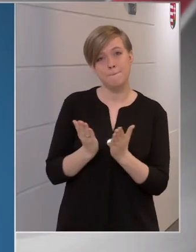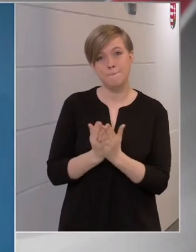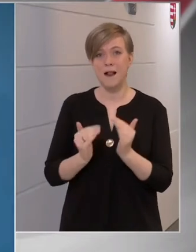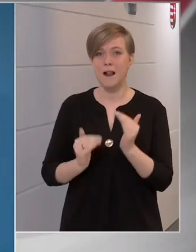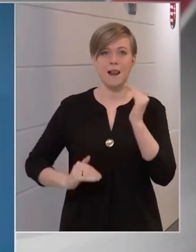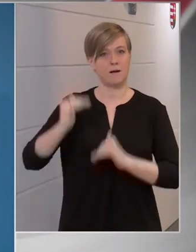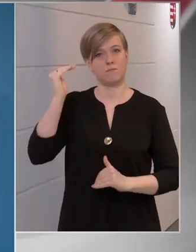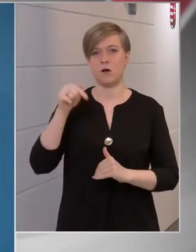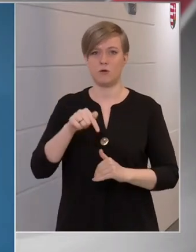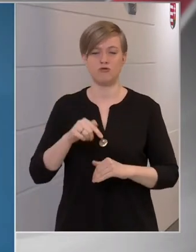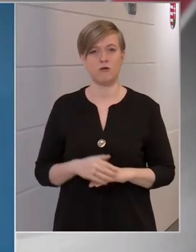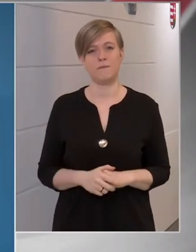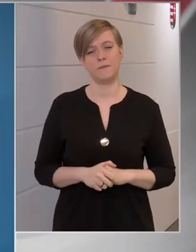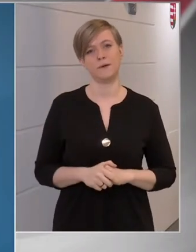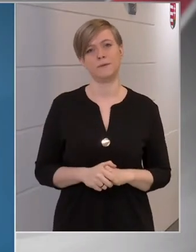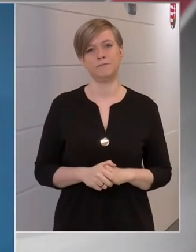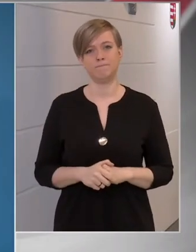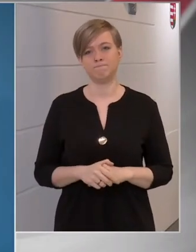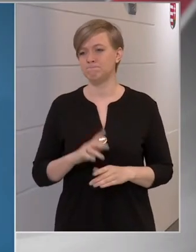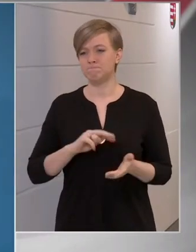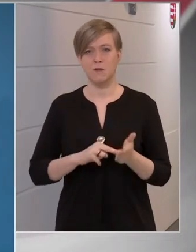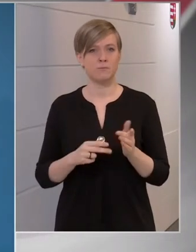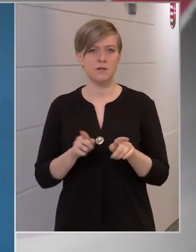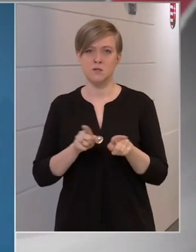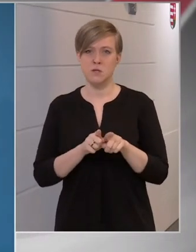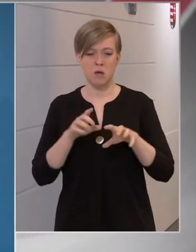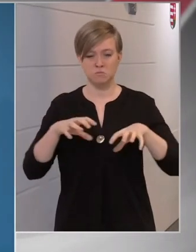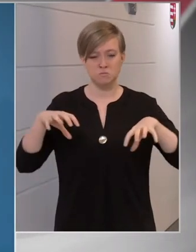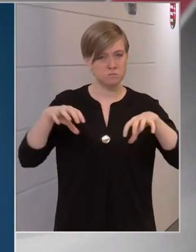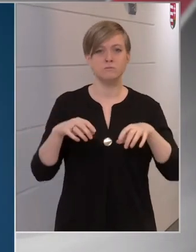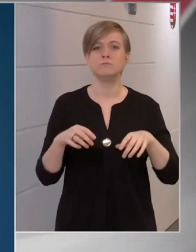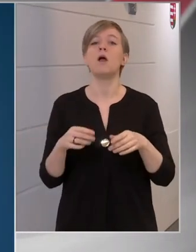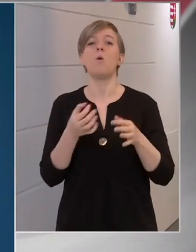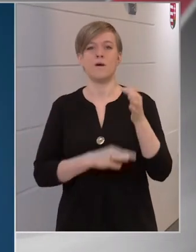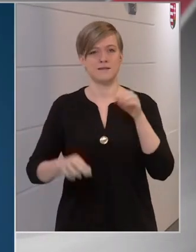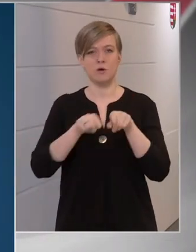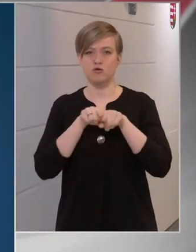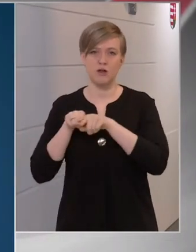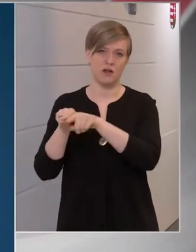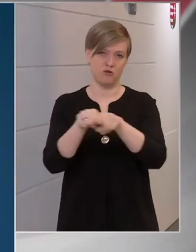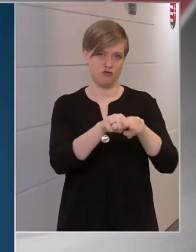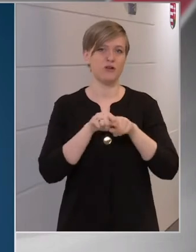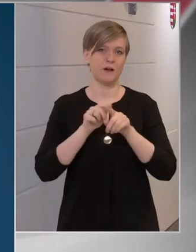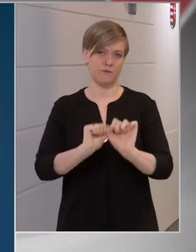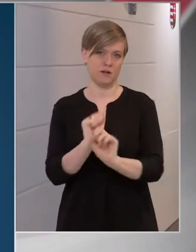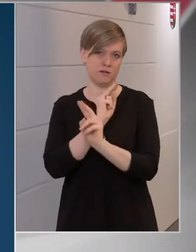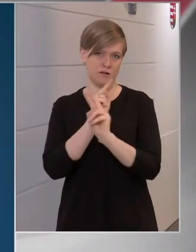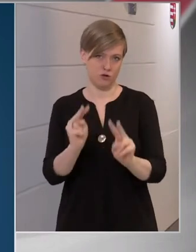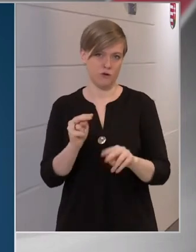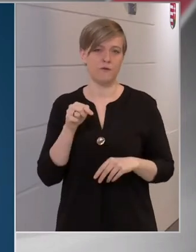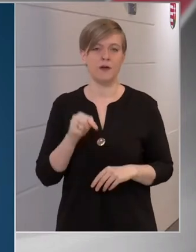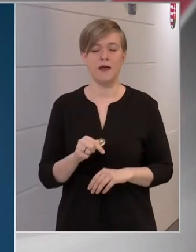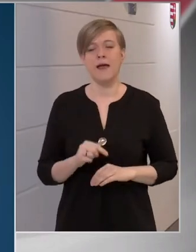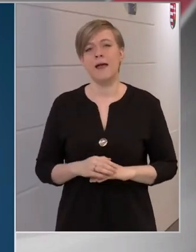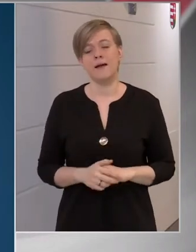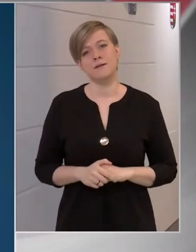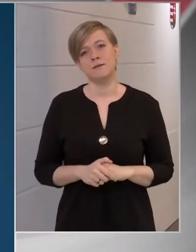száma legmagasabb? Nem tervezünk ki, hogy országosan egységes védekezés van. Ez egy